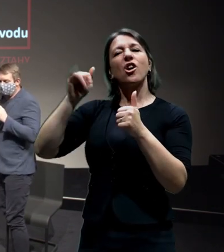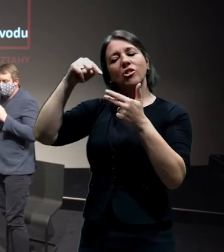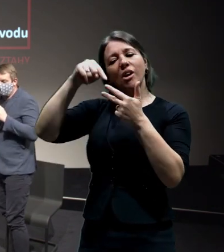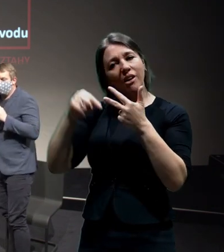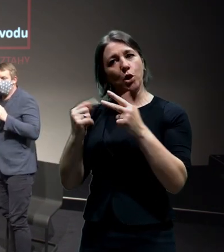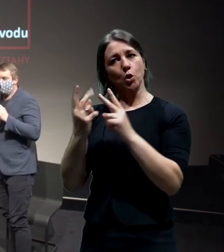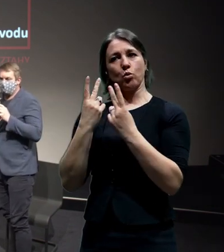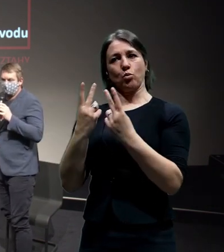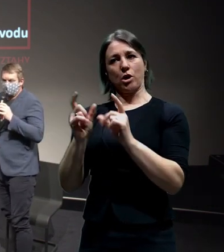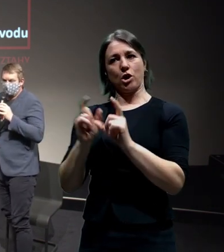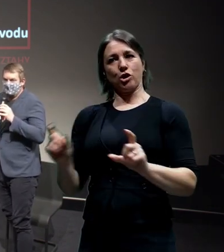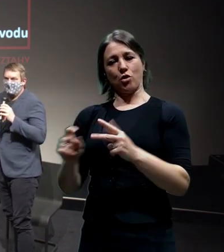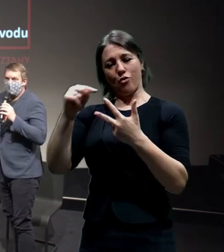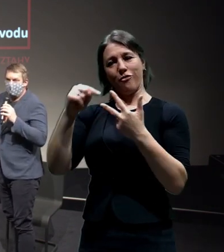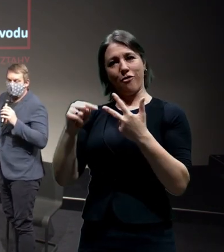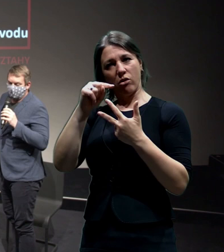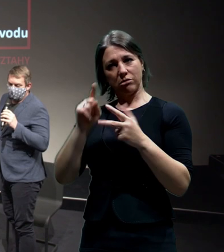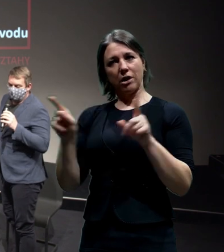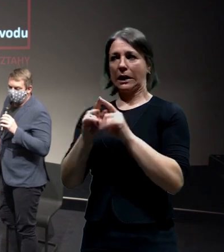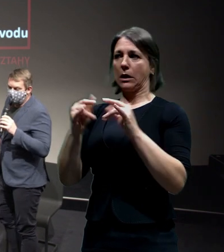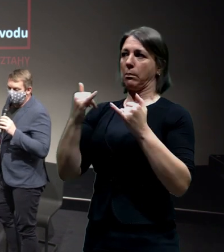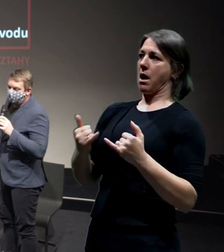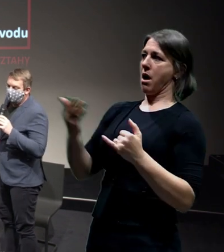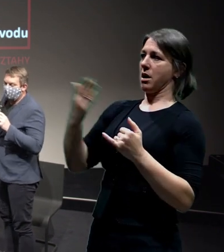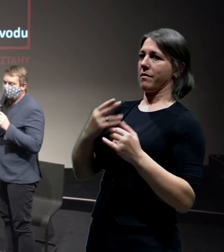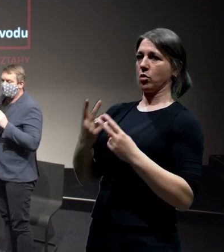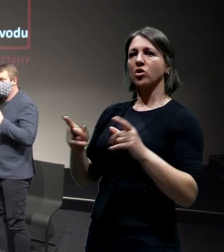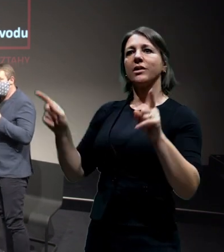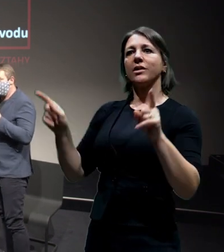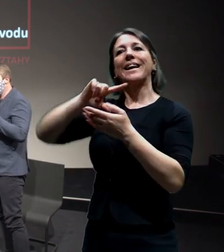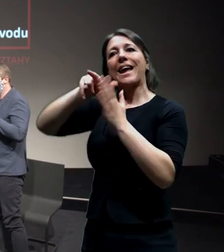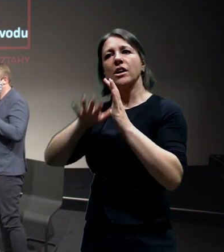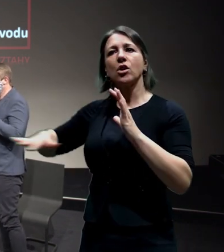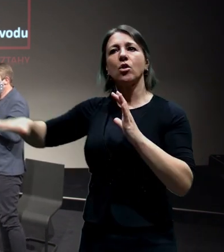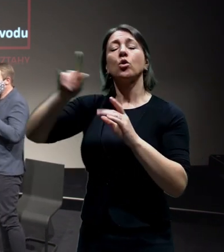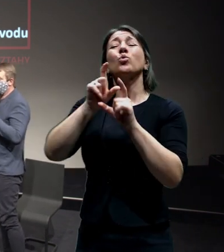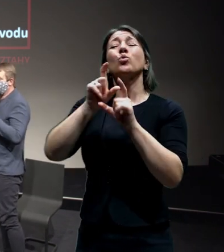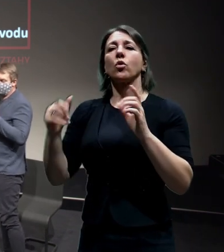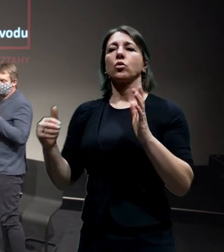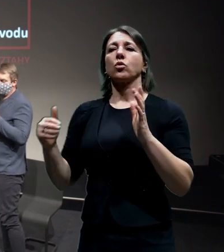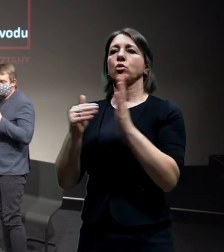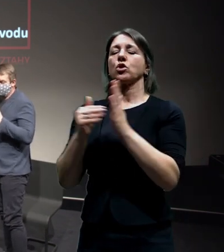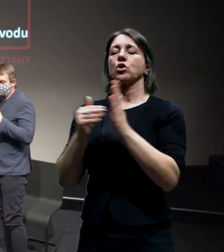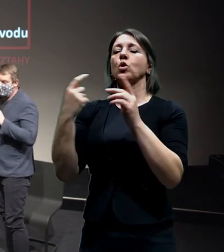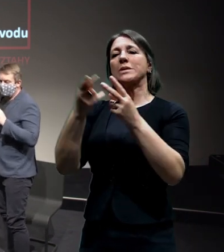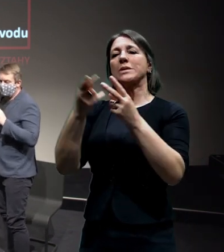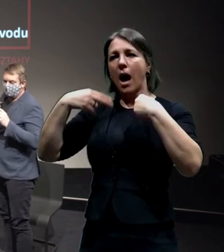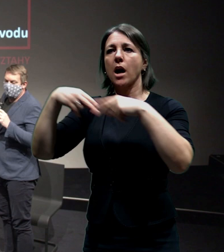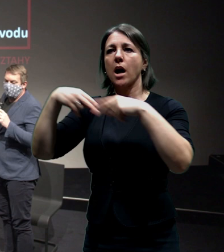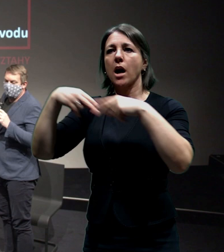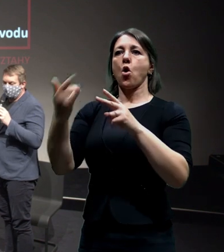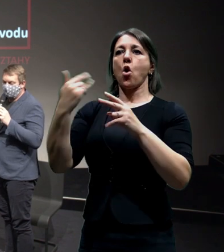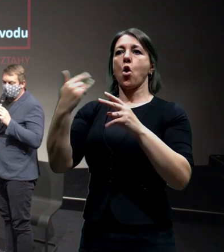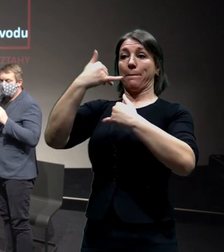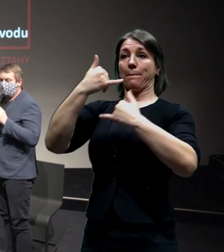které jsou velmi významné pro to město a pro region. A to je rozvádění té dopravy z regionu do města, aspoň mezi